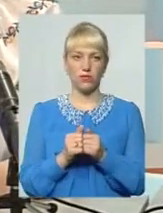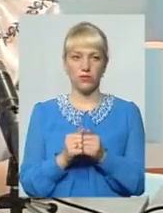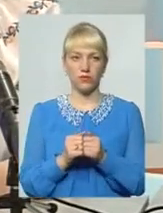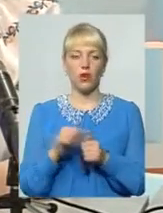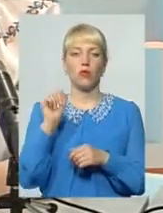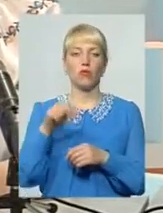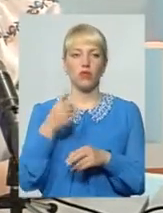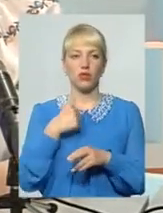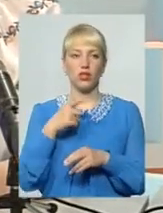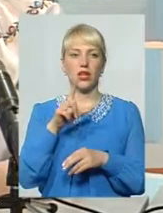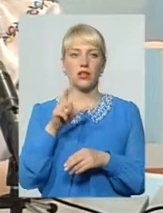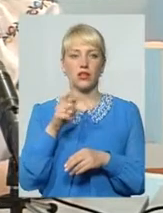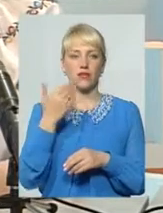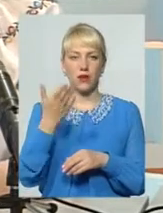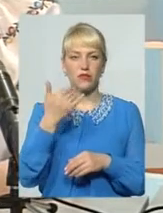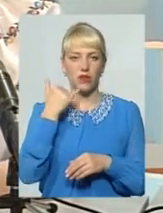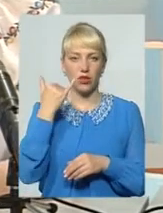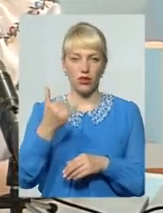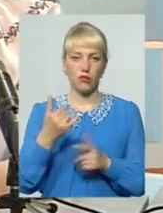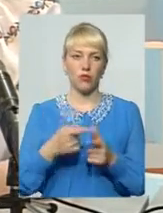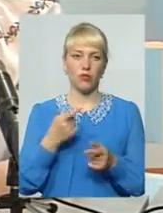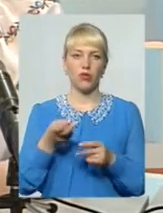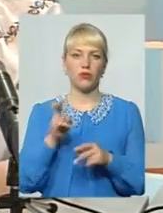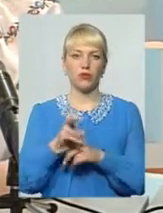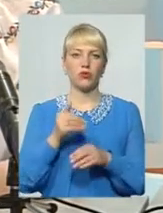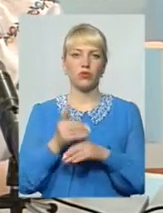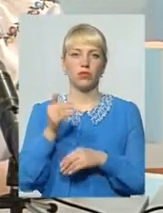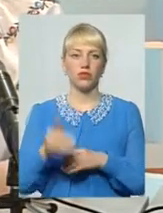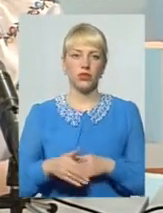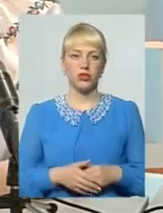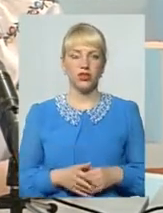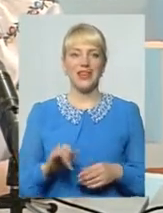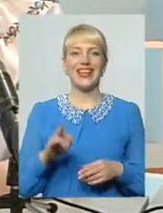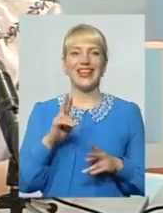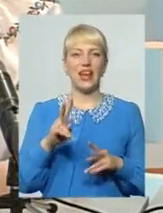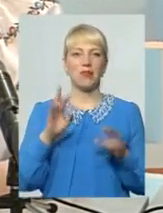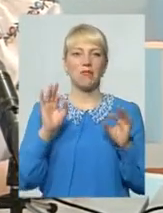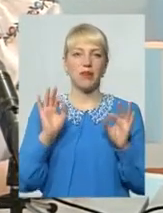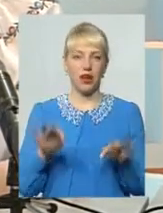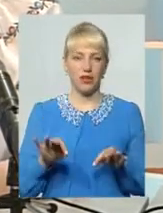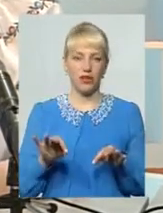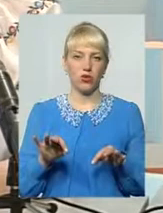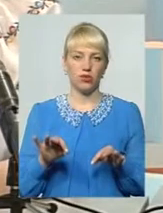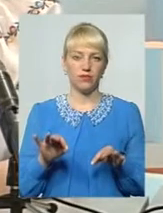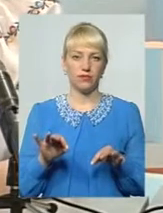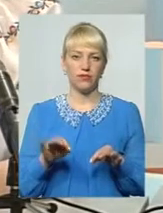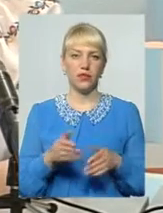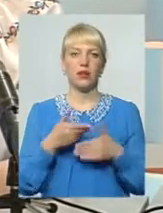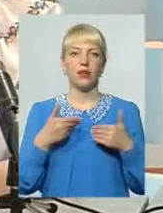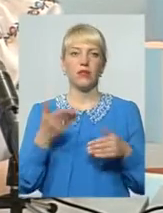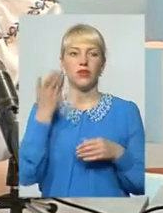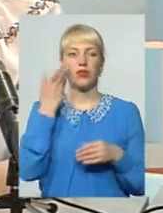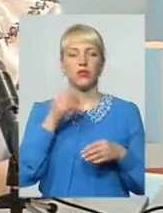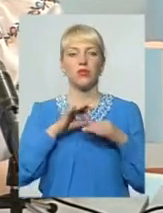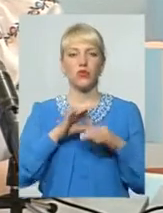Можна я за вам телефоную? Або зайду пізніше І, як правило, ми, коли